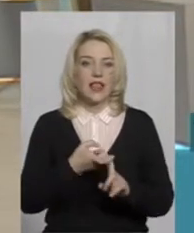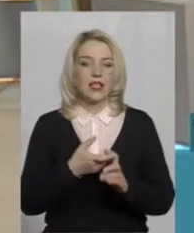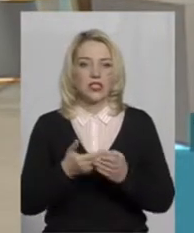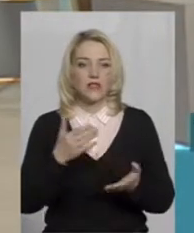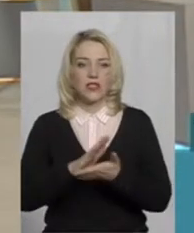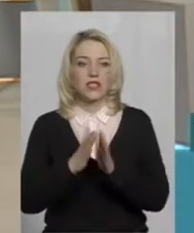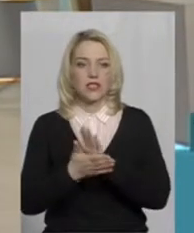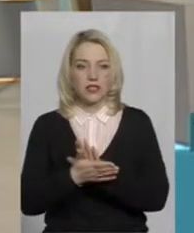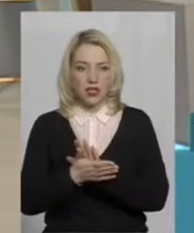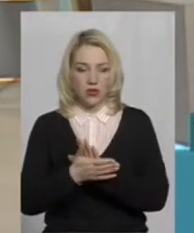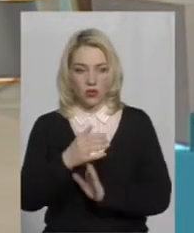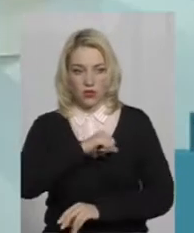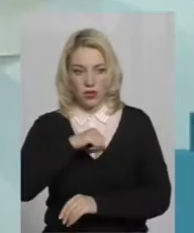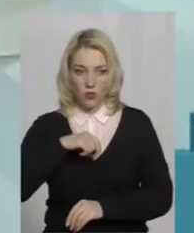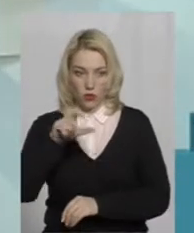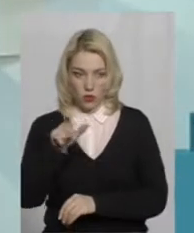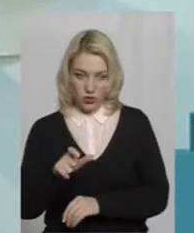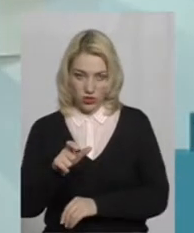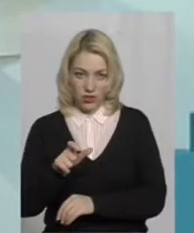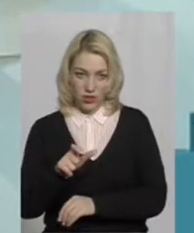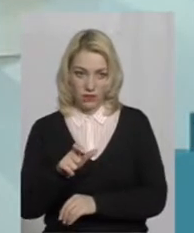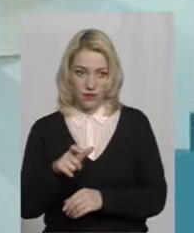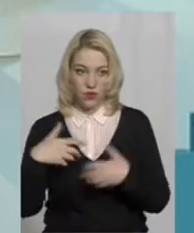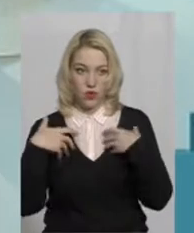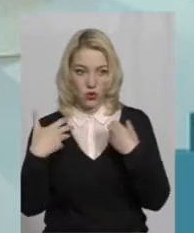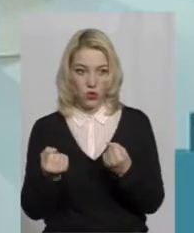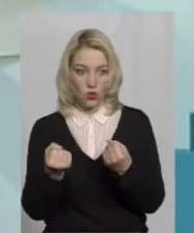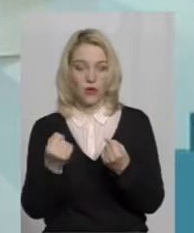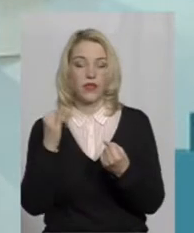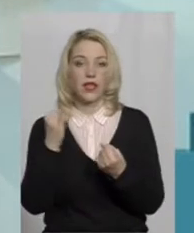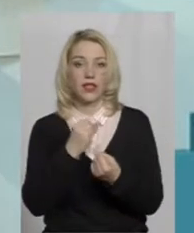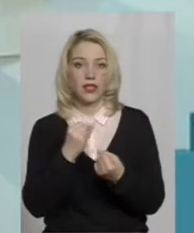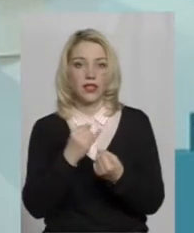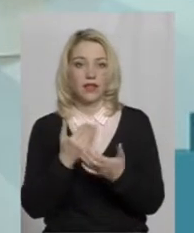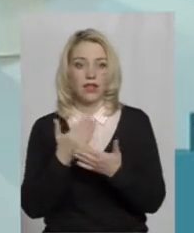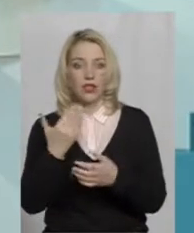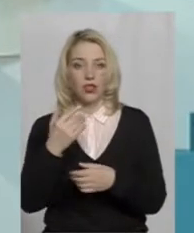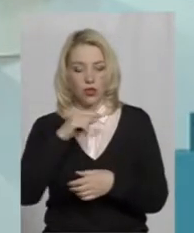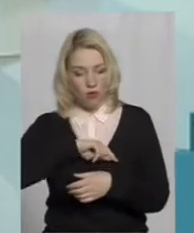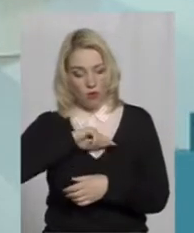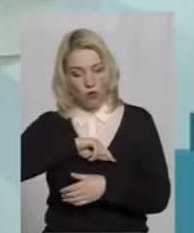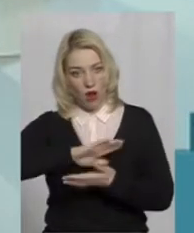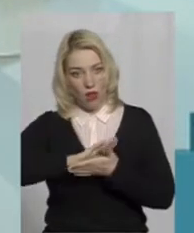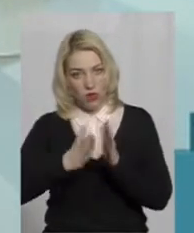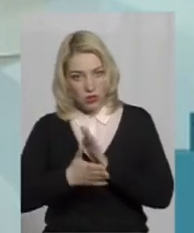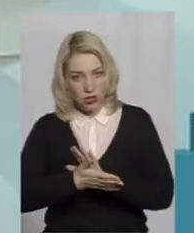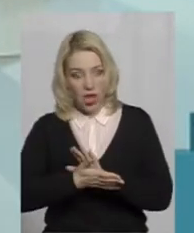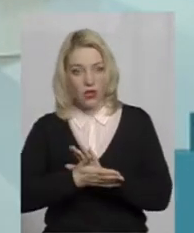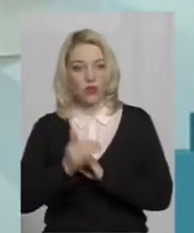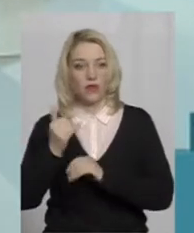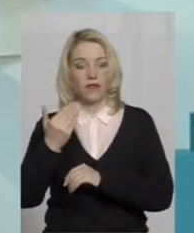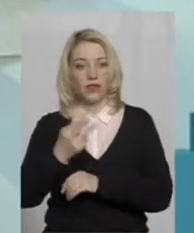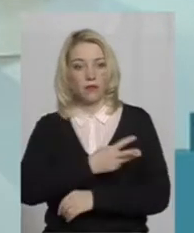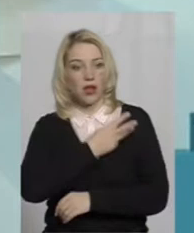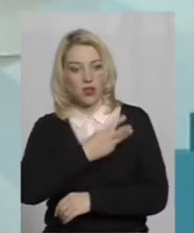від стану ще й самої людини. І від стану здоров'я, і від її морального стану, і від її